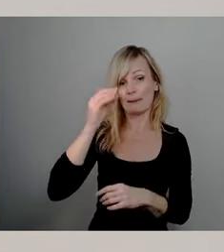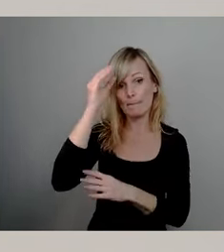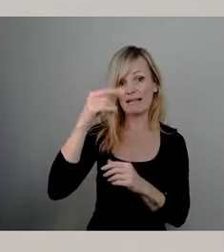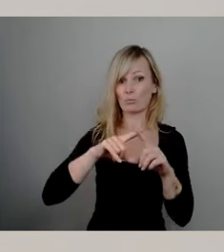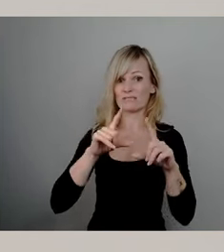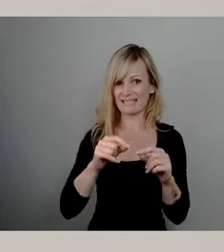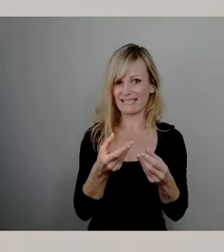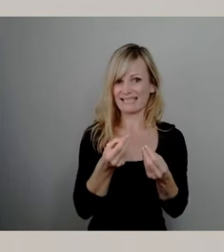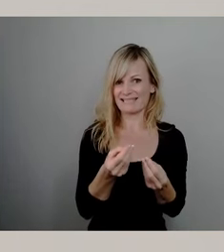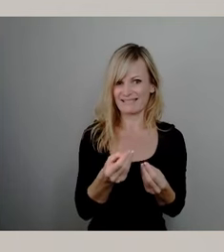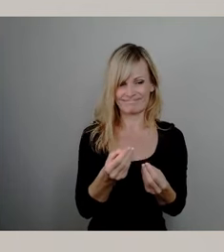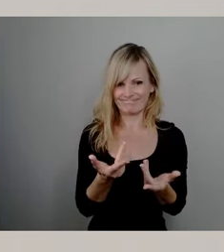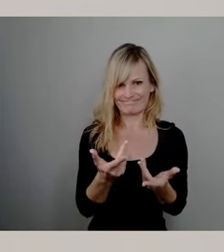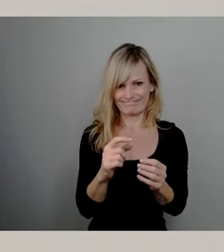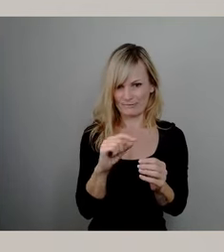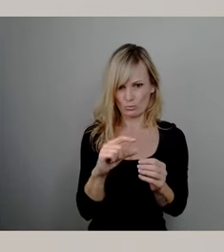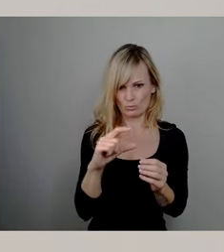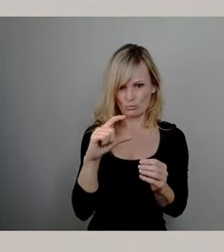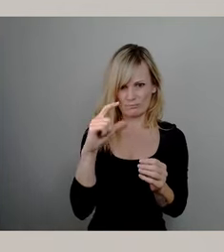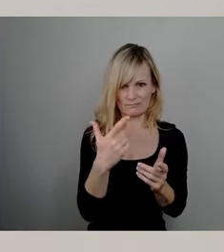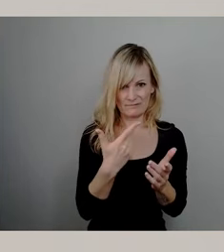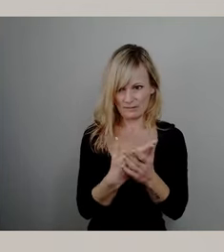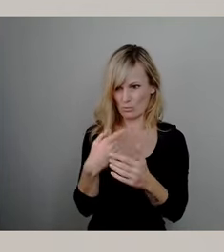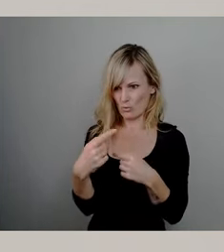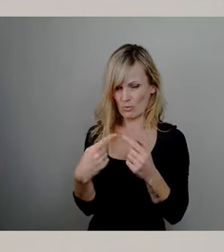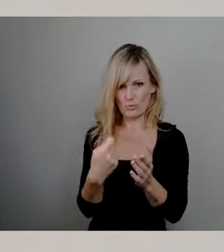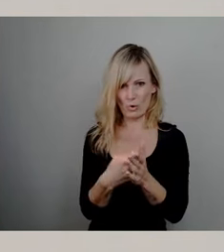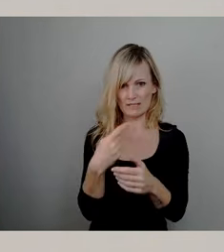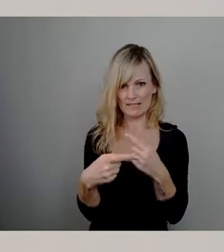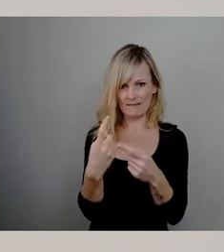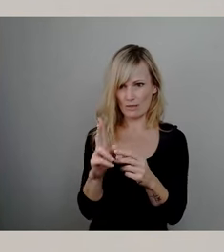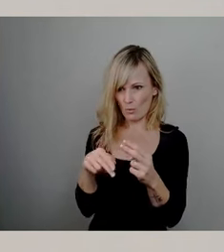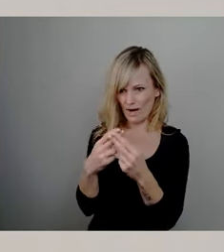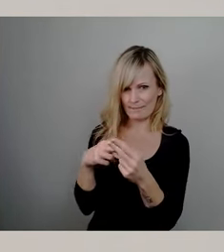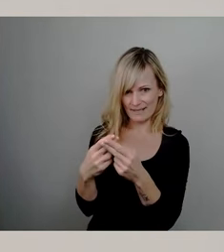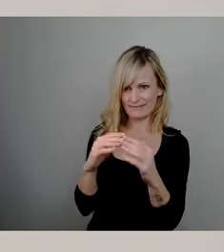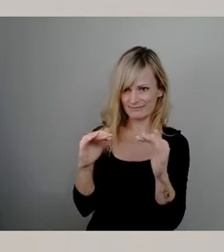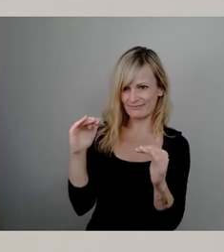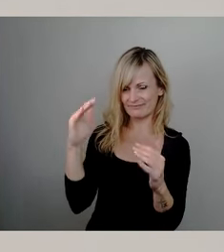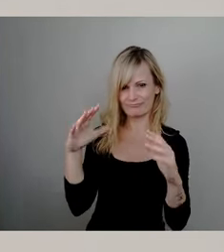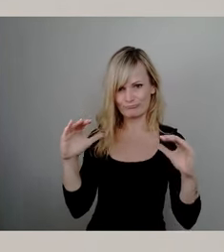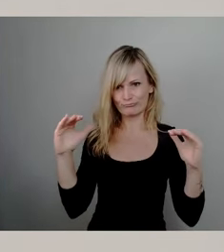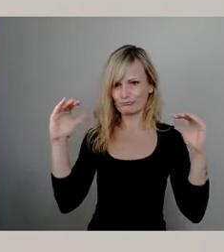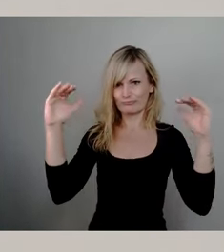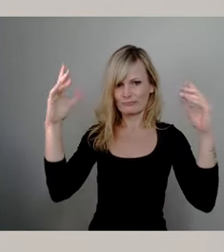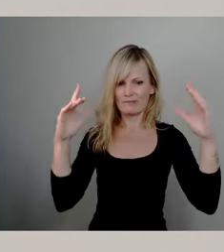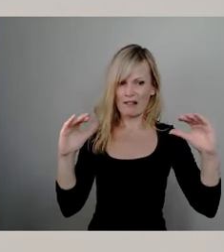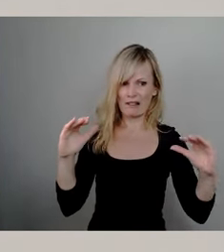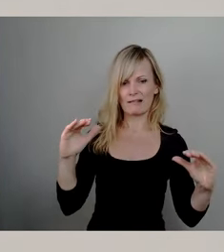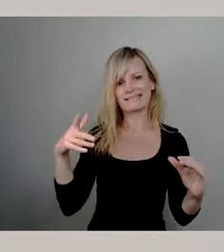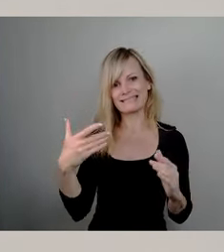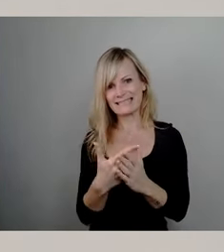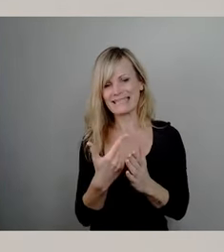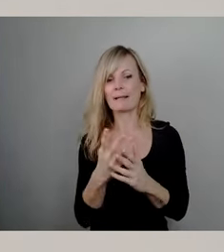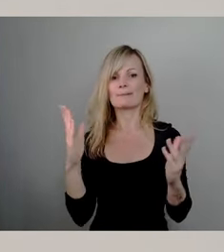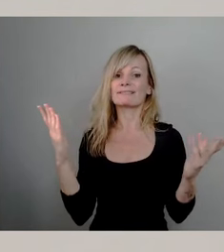die haben eben nicht die Dynamisierung, um die Kostenentwicklung adäquat aufzufangen. Insofern haben wir ein Finanzierungsdelta im